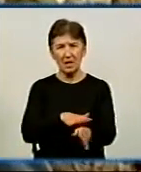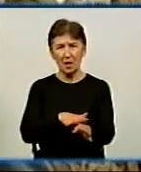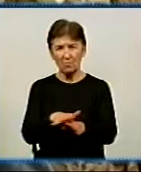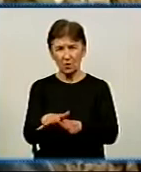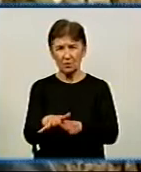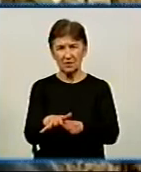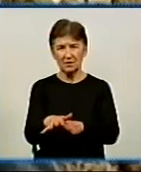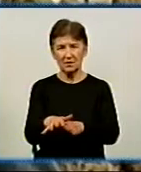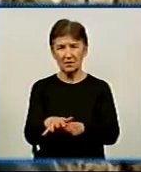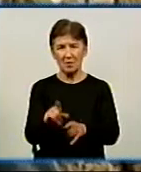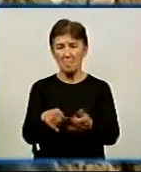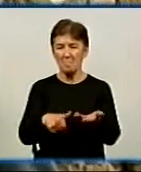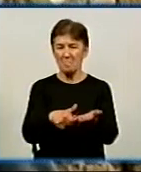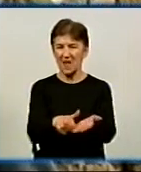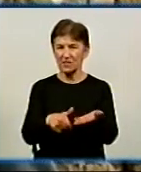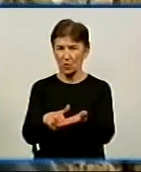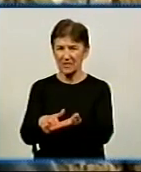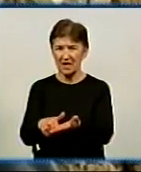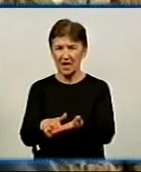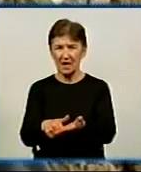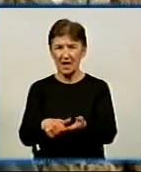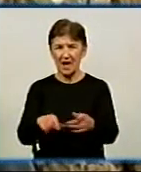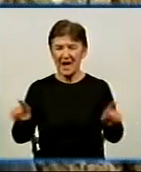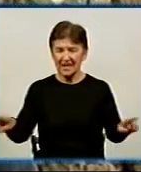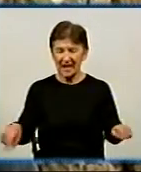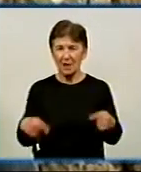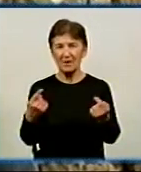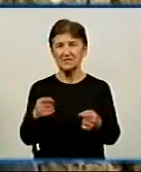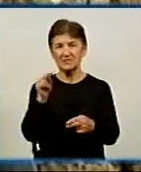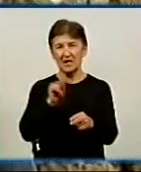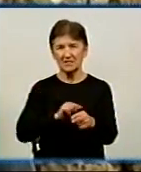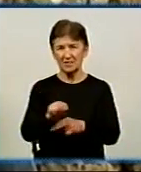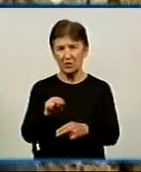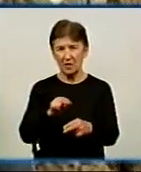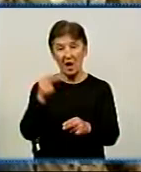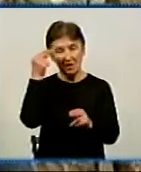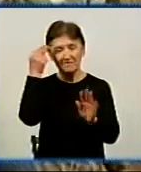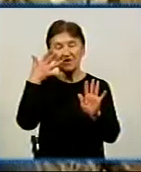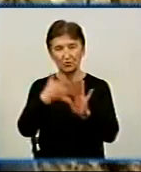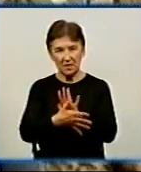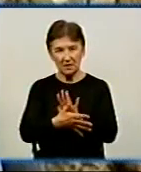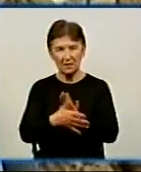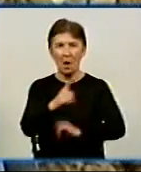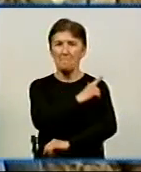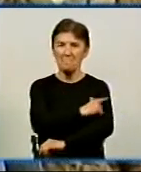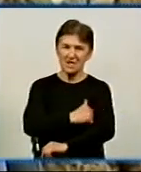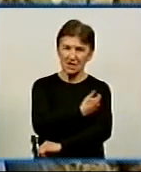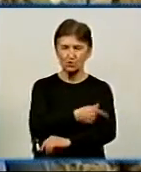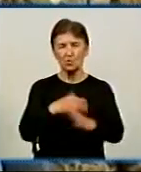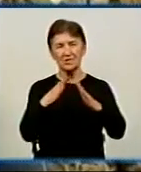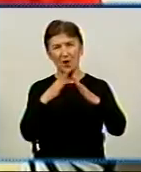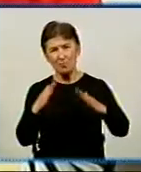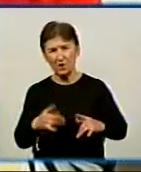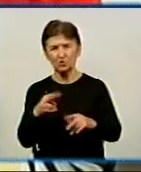реабілітації, як їх втілити, як їх розуміти. Вивчаємо медицину практичну, портативну, домашню для